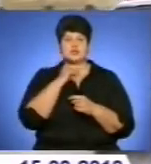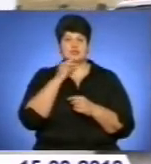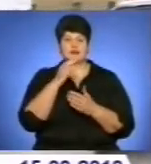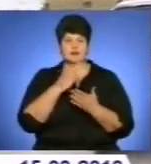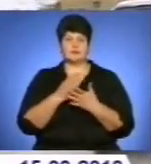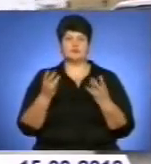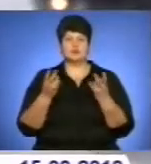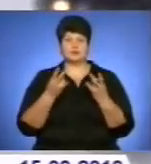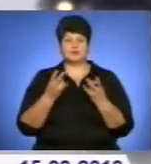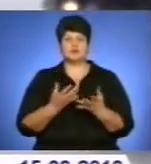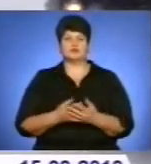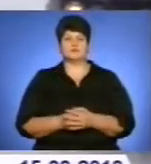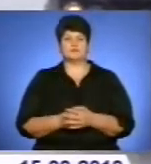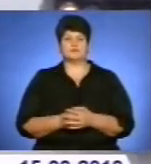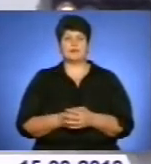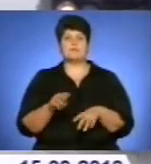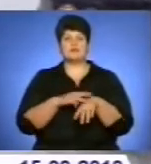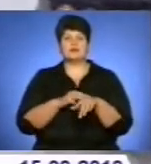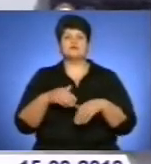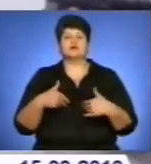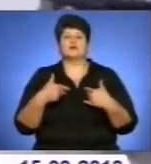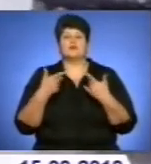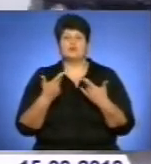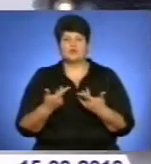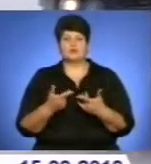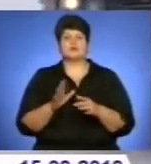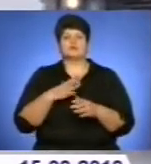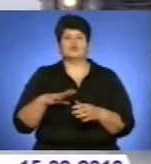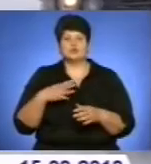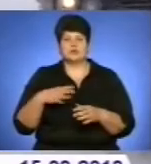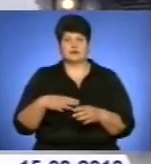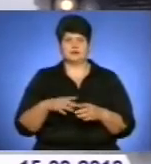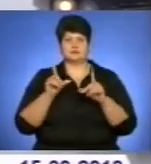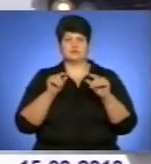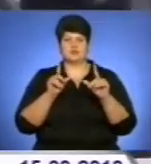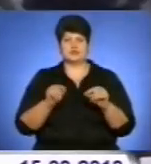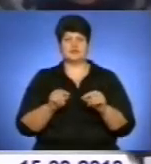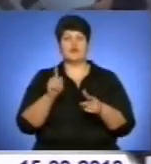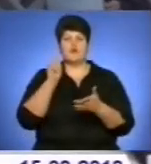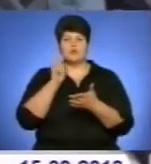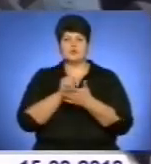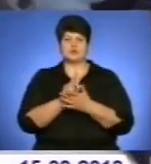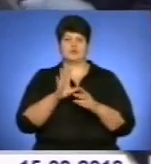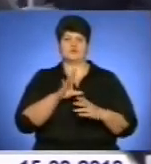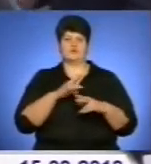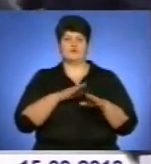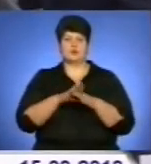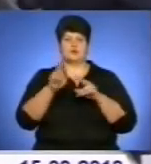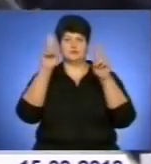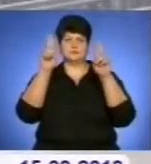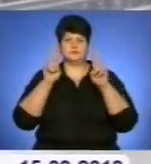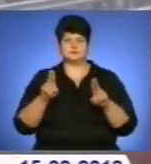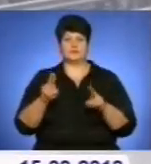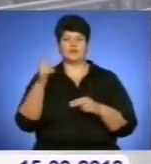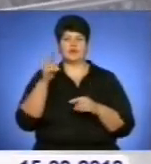хтось стоїть дуже довго, то надається йому допомога,